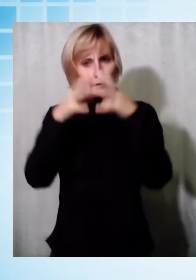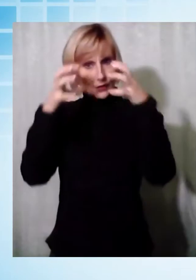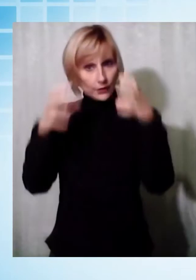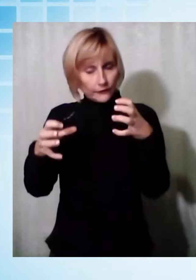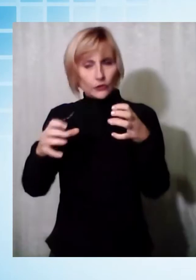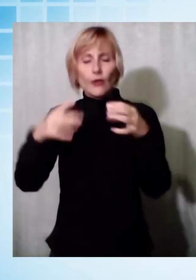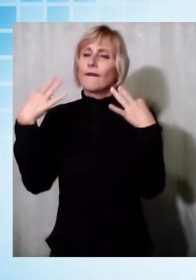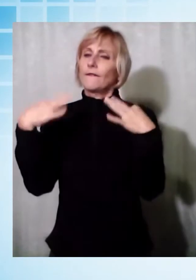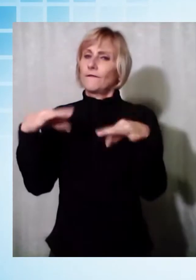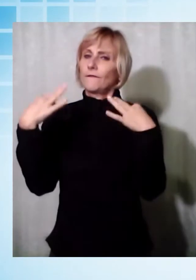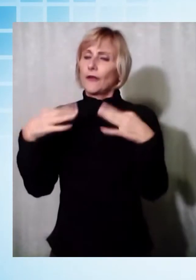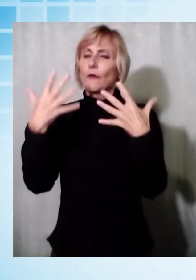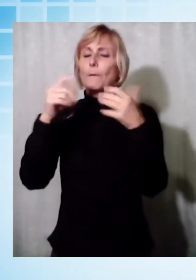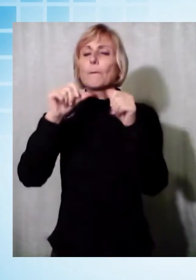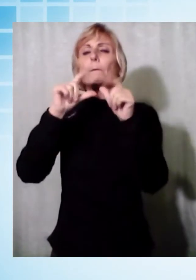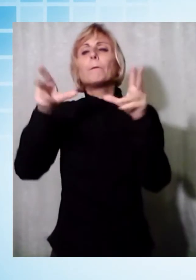anche polifunzionale.